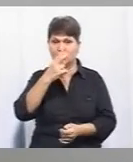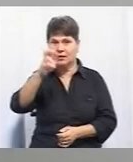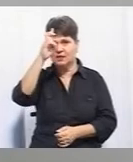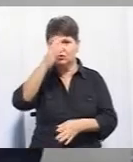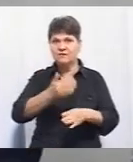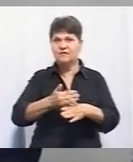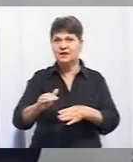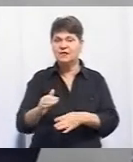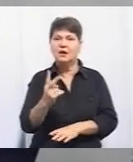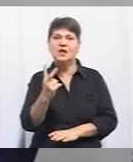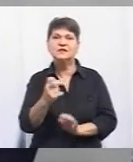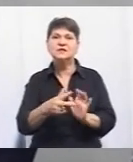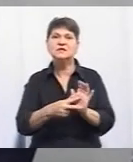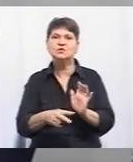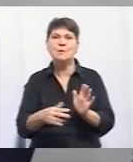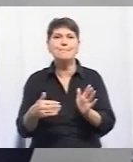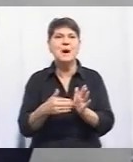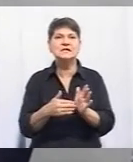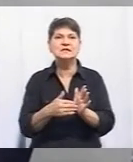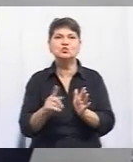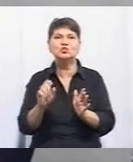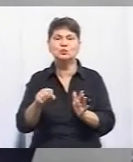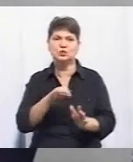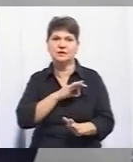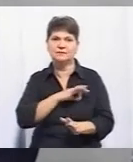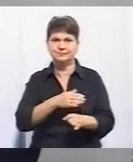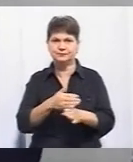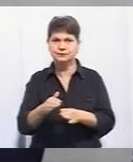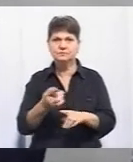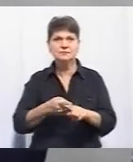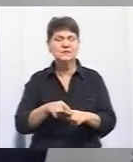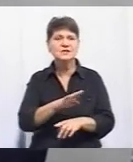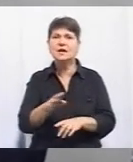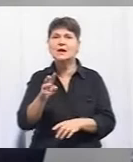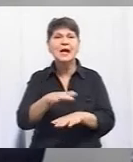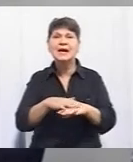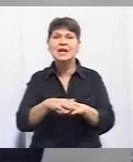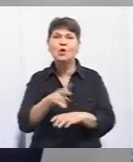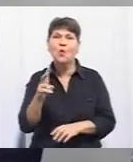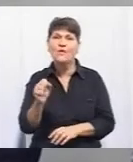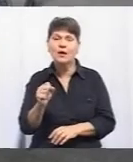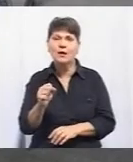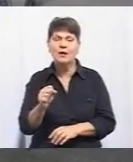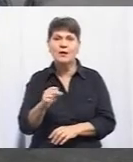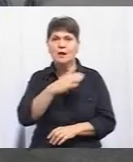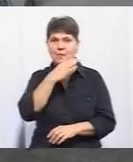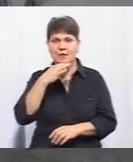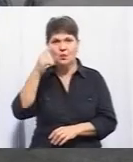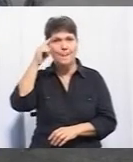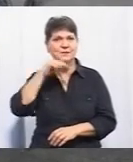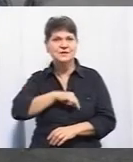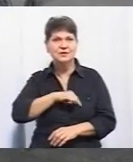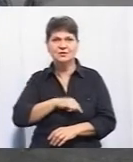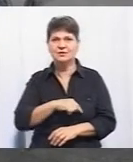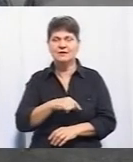виділяє 280, це максимум, що можна виділити на терапію. Це не ринкова зарплатня. Багатьом психологам, наприклад, дешевше